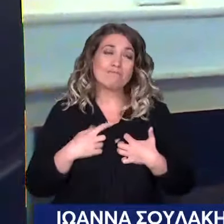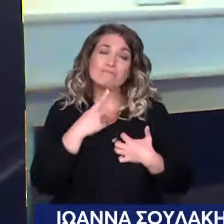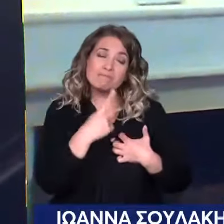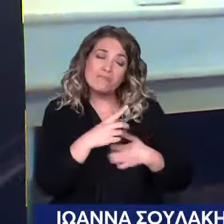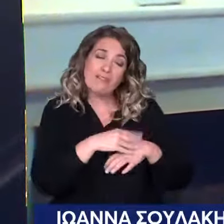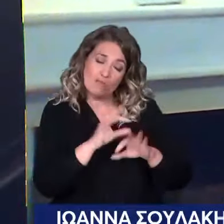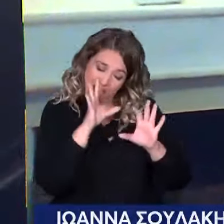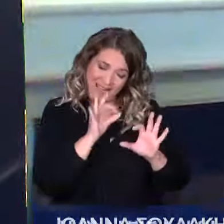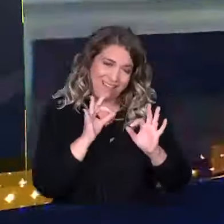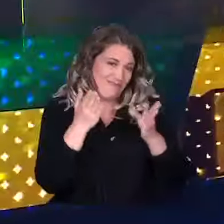ευχαριστώ πολύ. Γιάννα Σουλάκη.